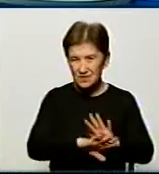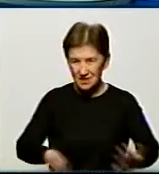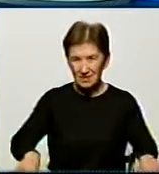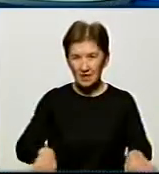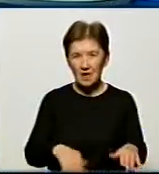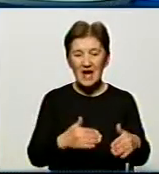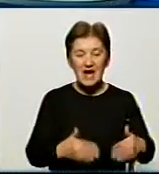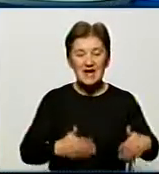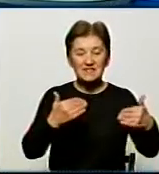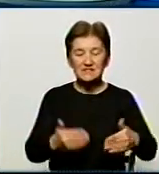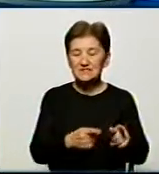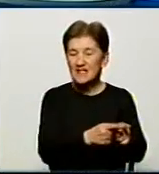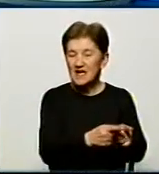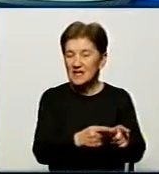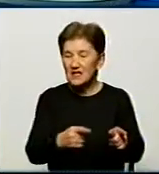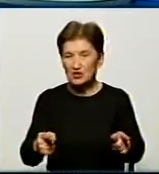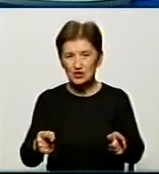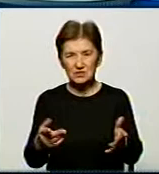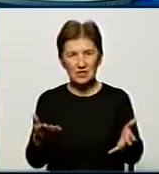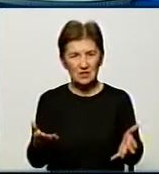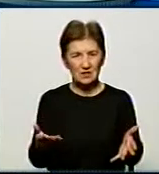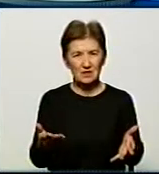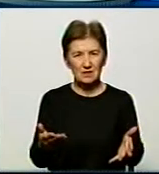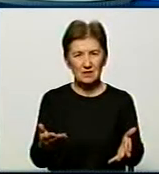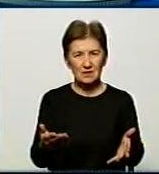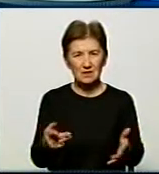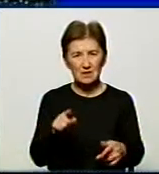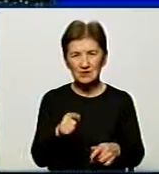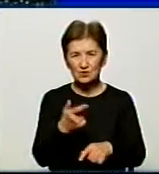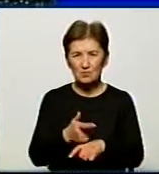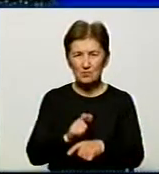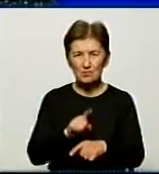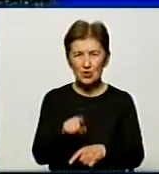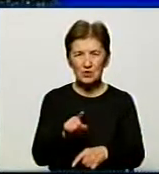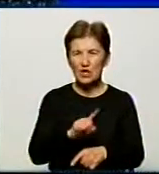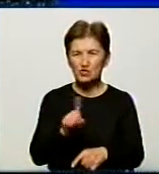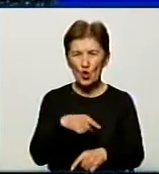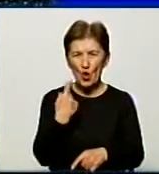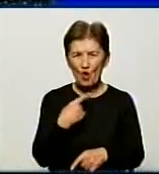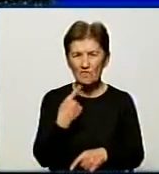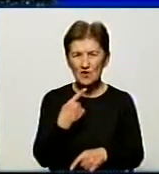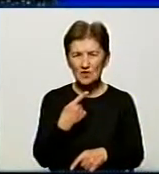і втрата імунітету, масового імунітету для населення. Колективного імунітету, це саме те, про що ми говоримо вже,